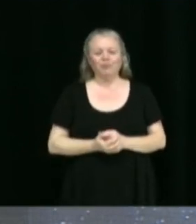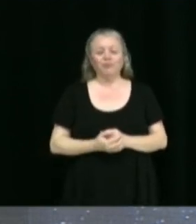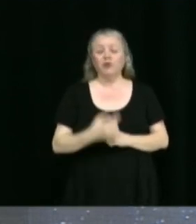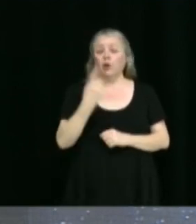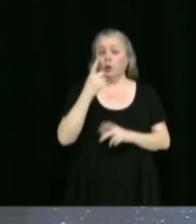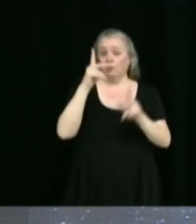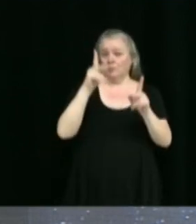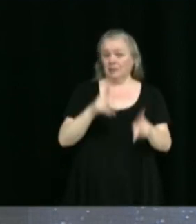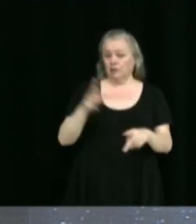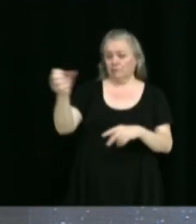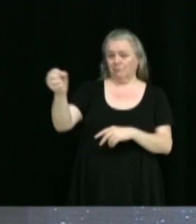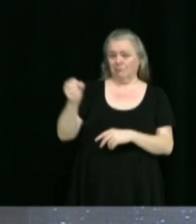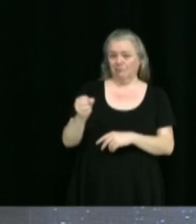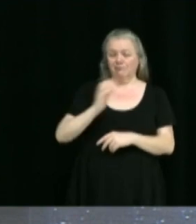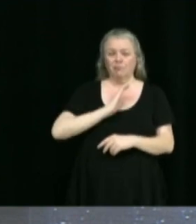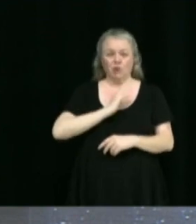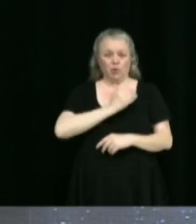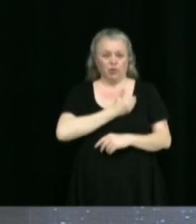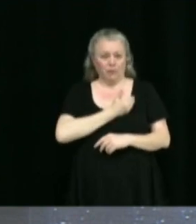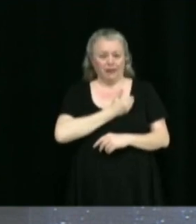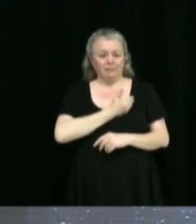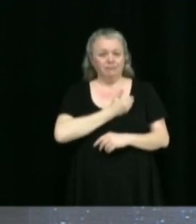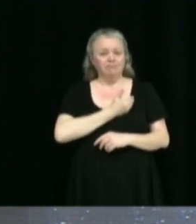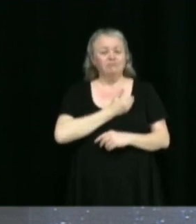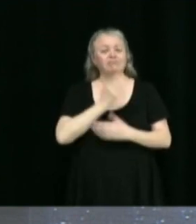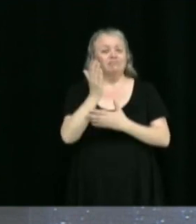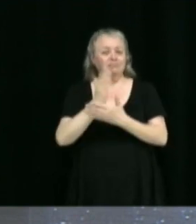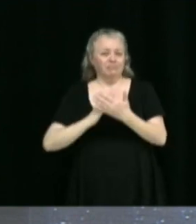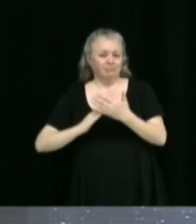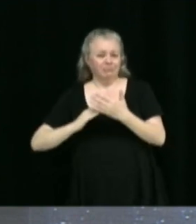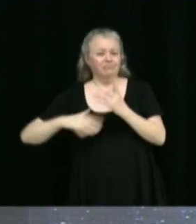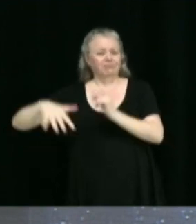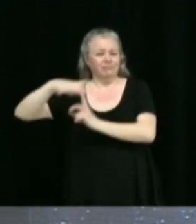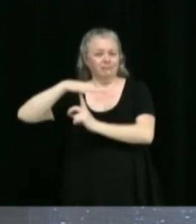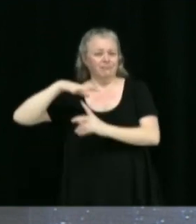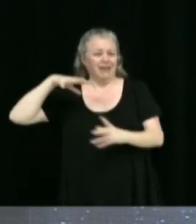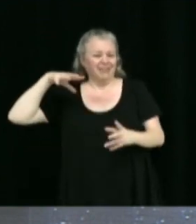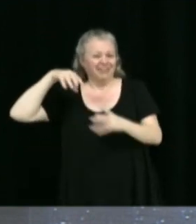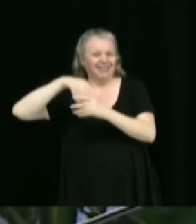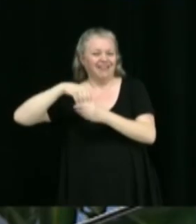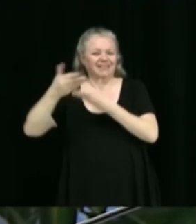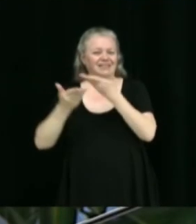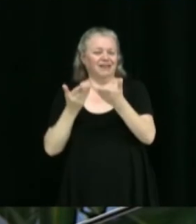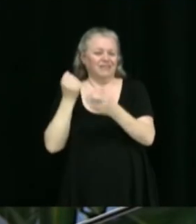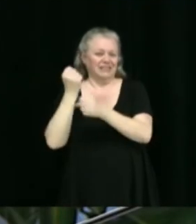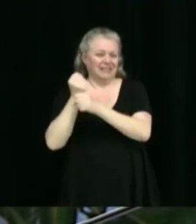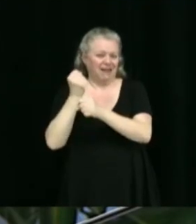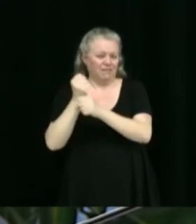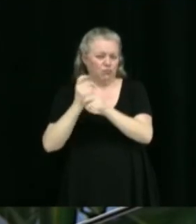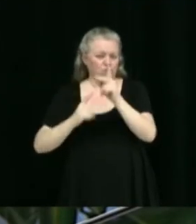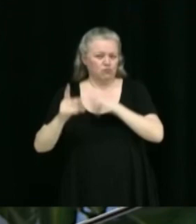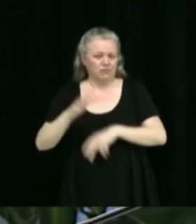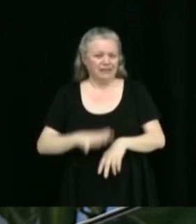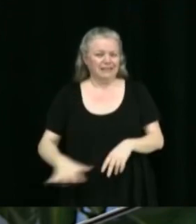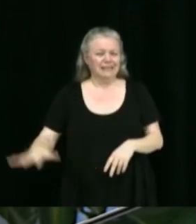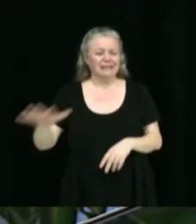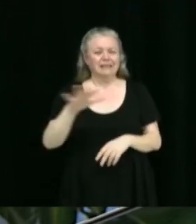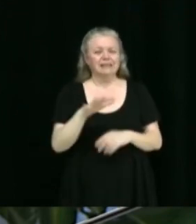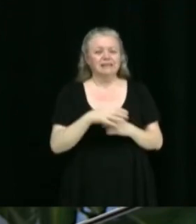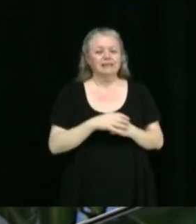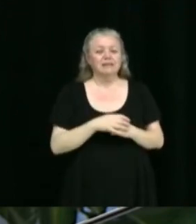personne au poste de contre-maître division environnement au sein du service des travaux publics. Il s'agit d'entériner la nouvelle